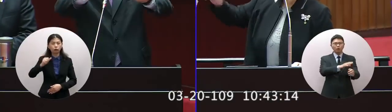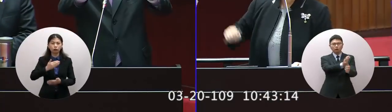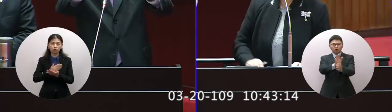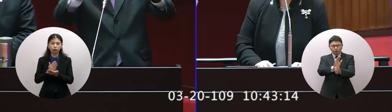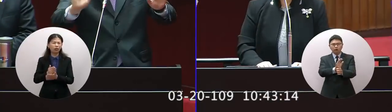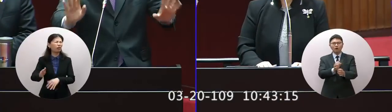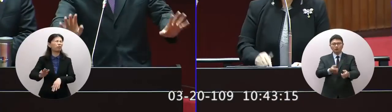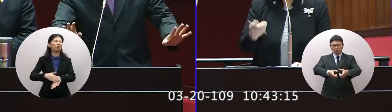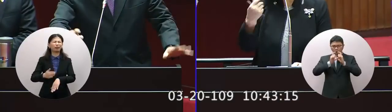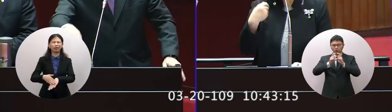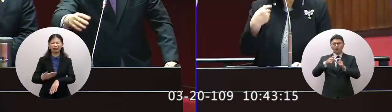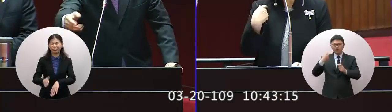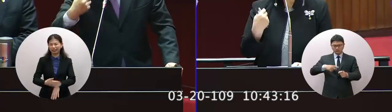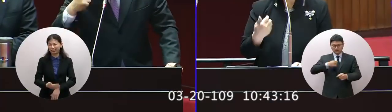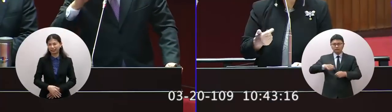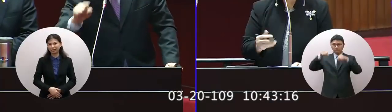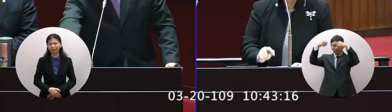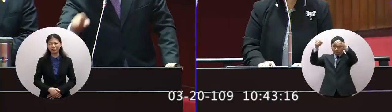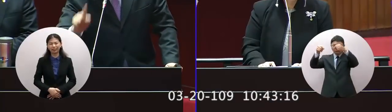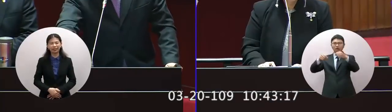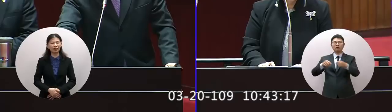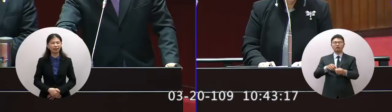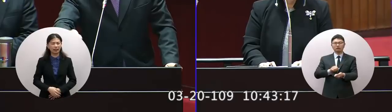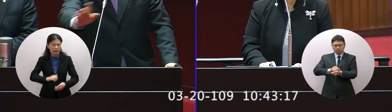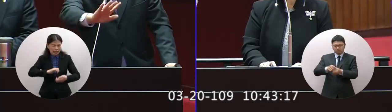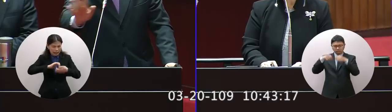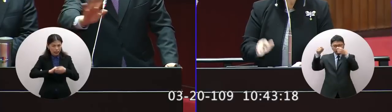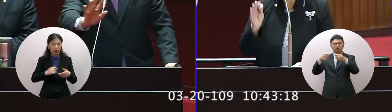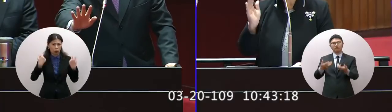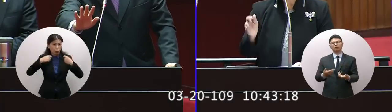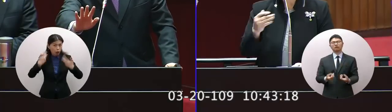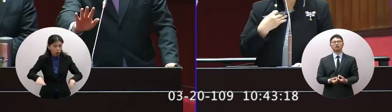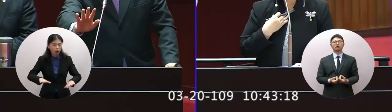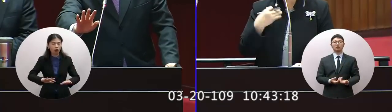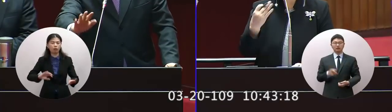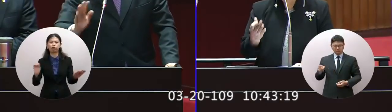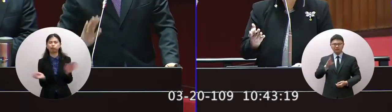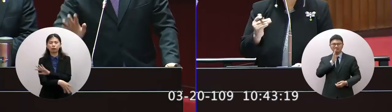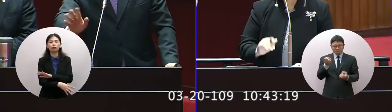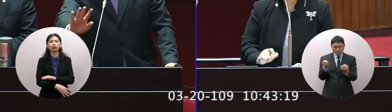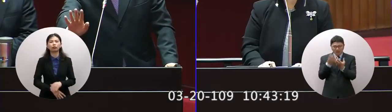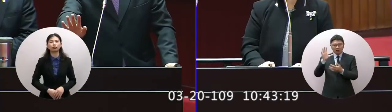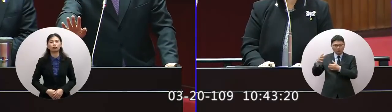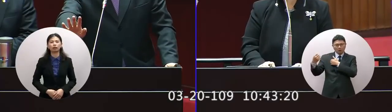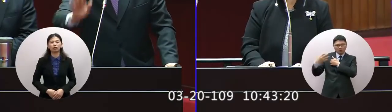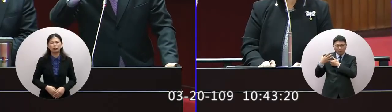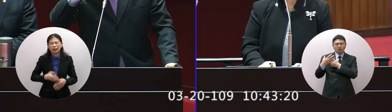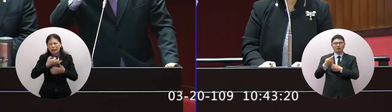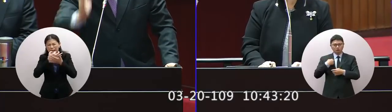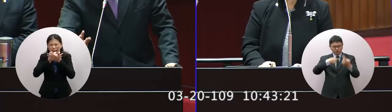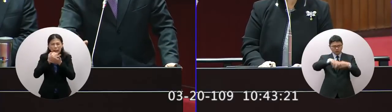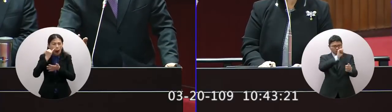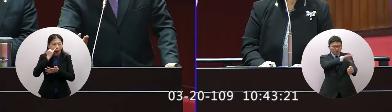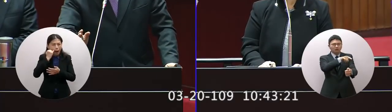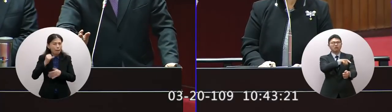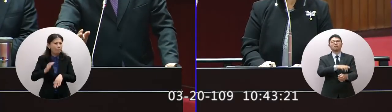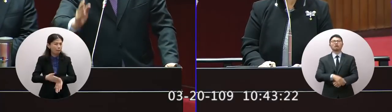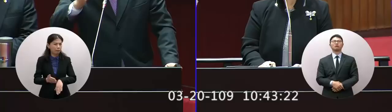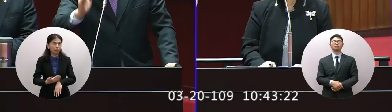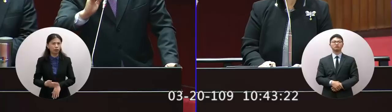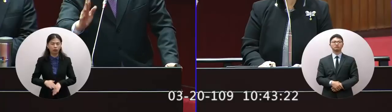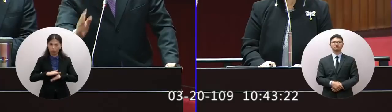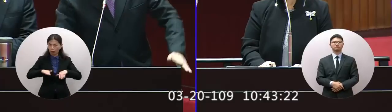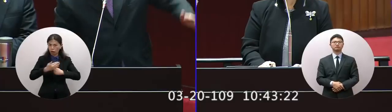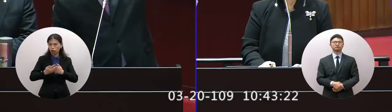快涼乾沒啦啦 絕對一定消費就是他們有這樣反應 我知道我們不會去欠這個 因為這是安全的